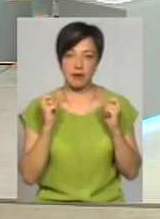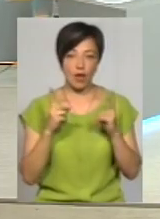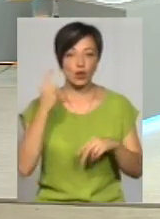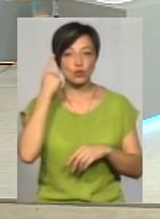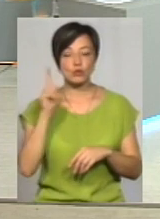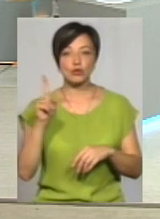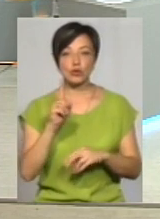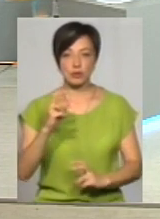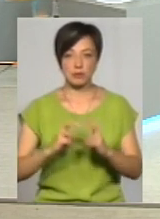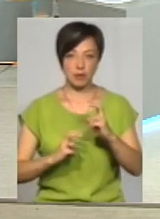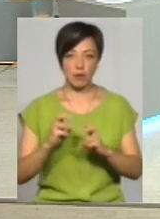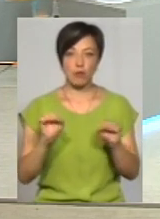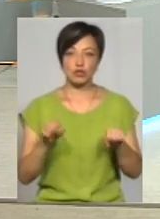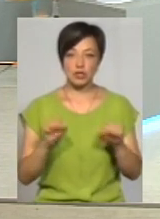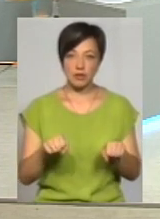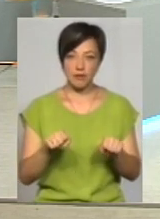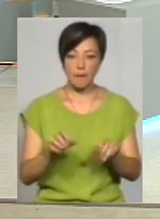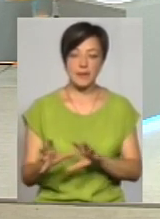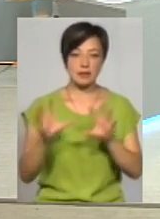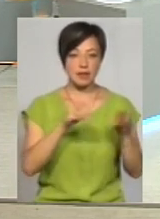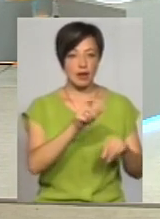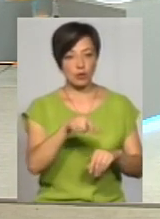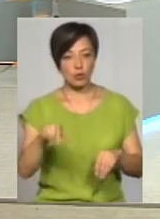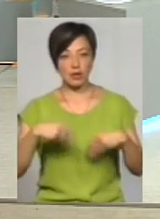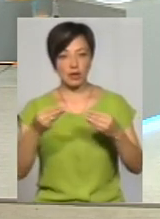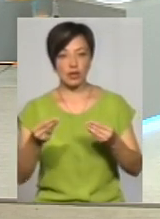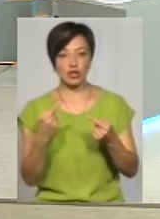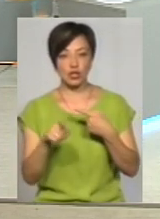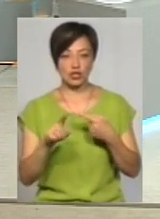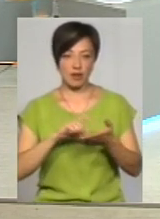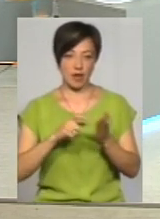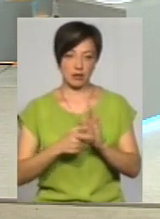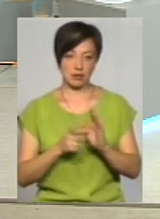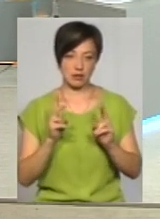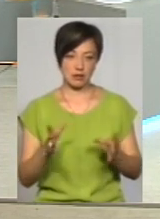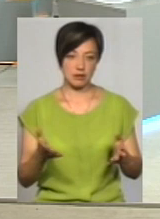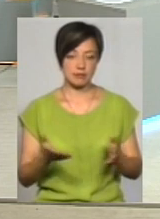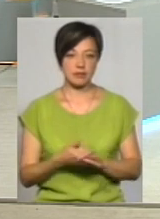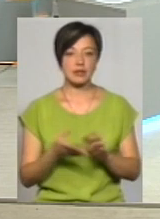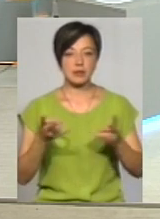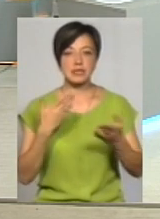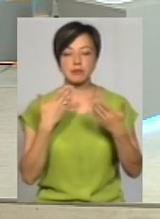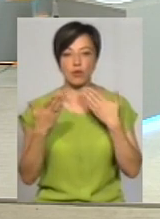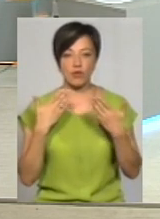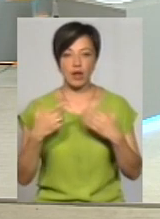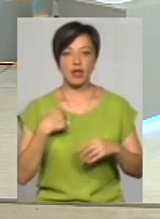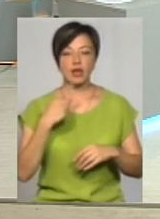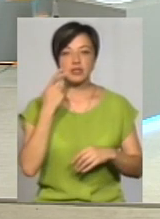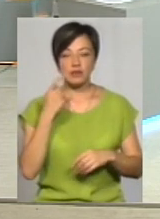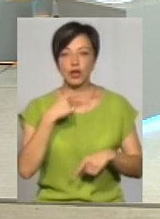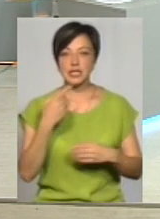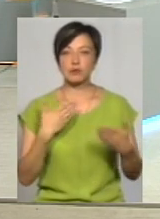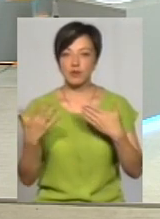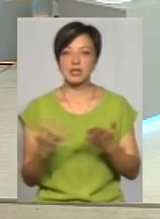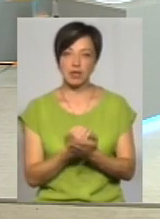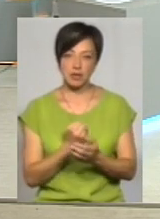думати, що це підприємство, можливо, переселяти людей, можливо, надавати їм якісь інші квартири. Тут же необхідно спілкування. Я завжди кажу, в спілкуванні